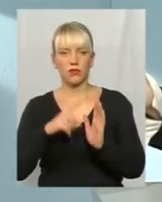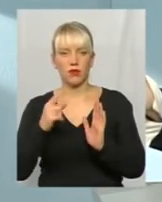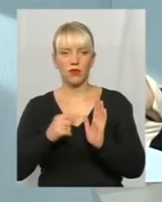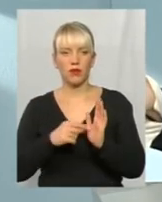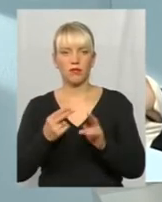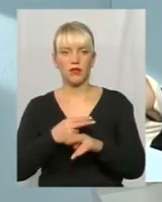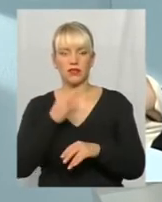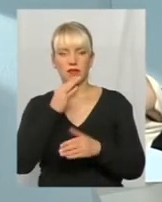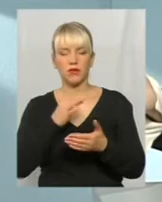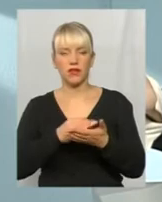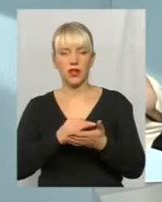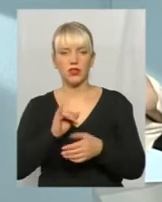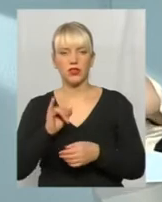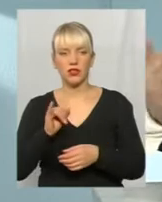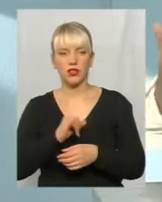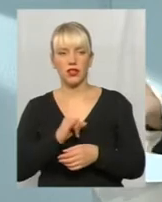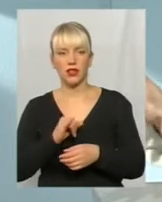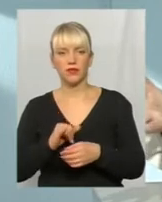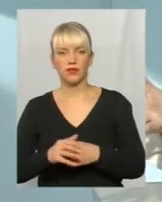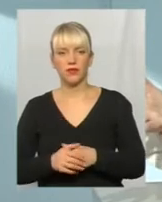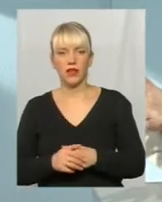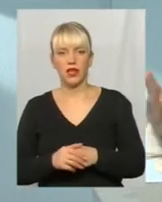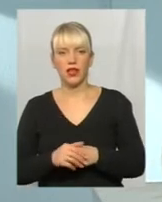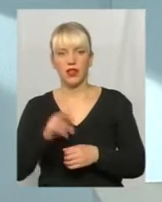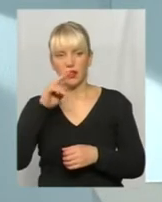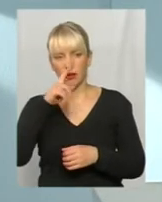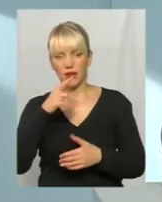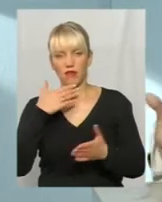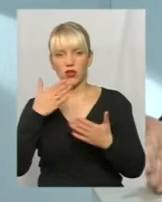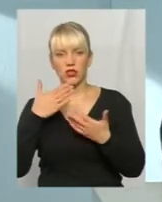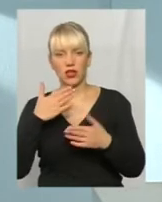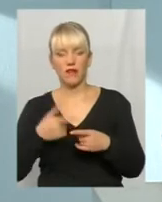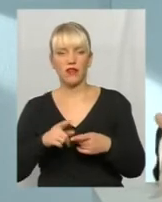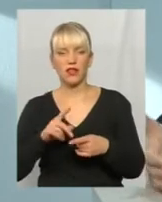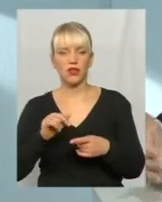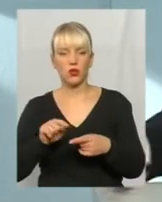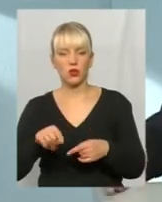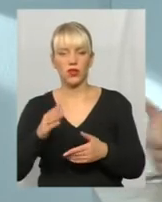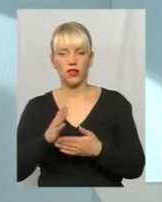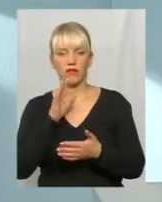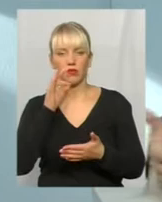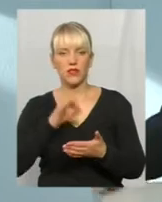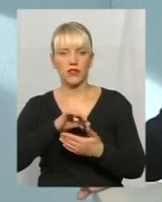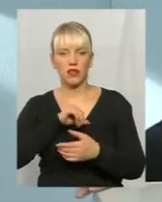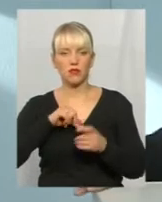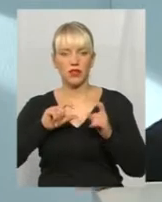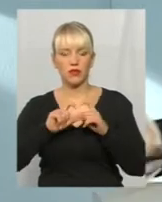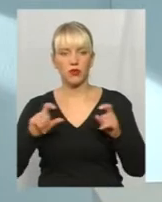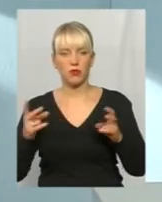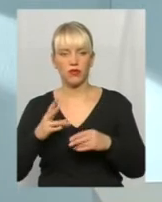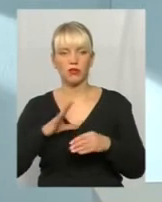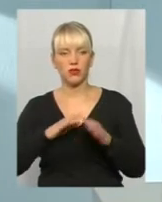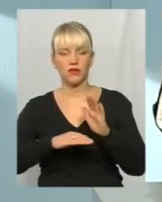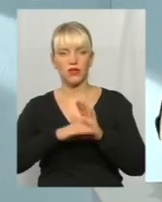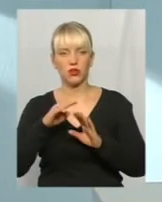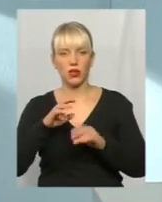відповідальності і неправильного ставлення. Тут ще й відповідальність самих суб'єктів має бути висока.